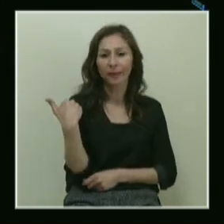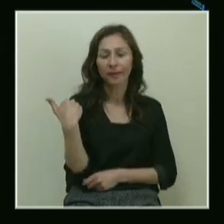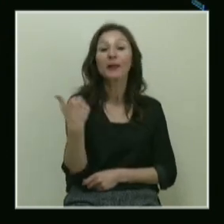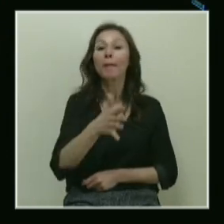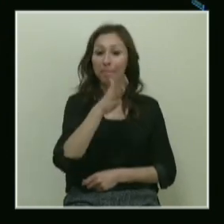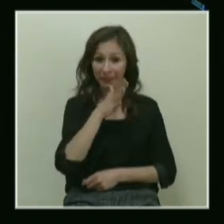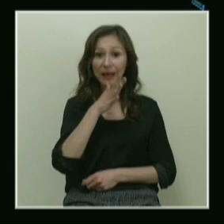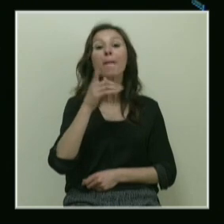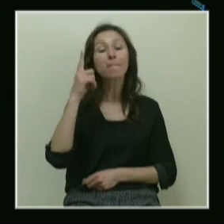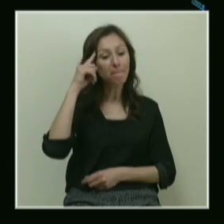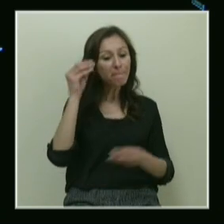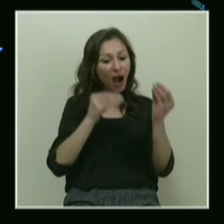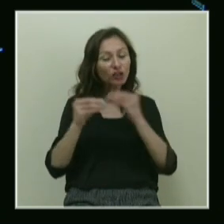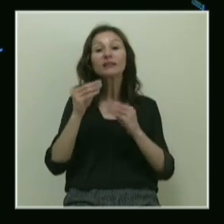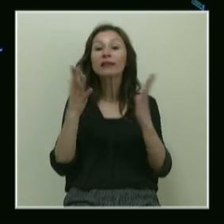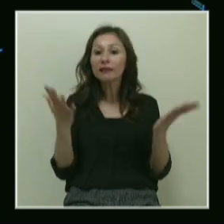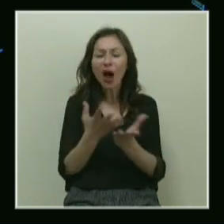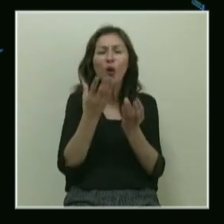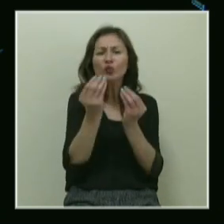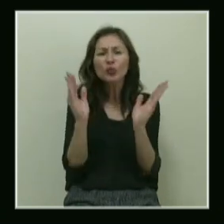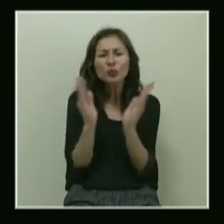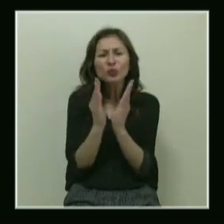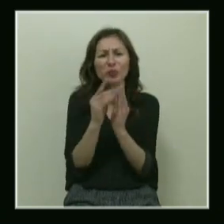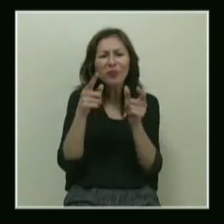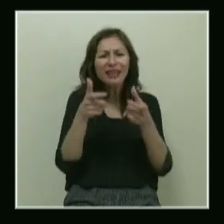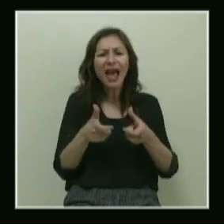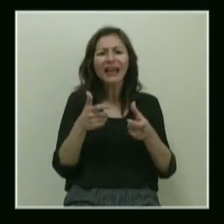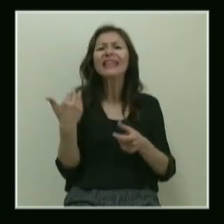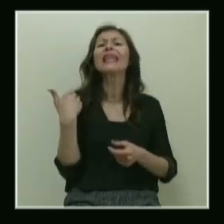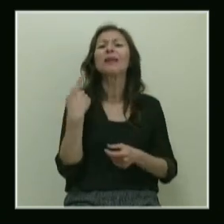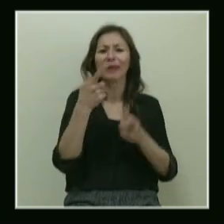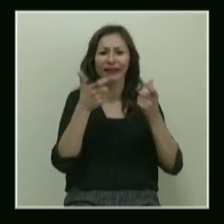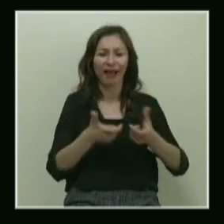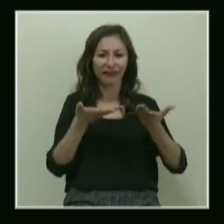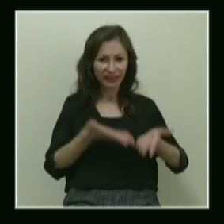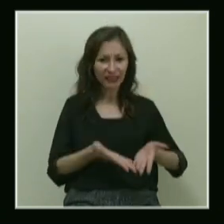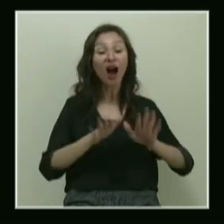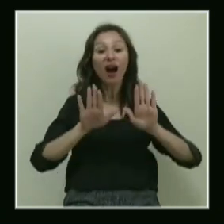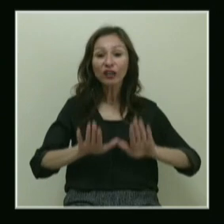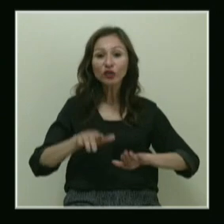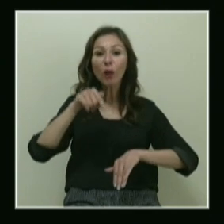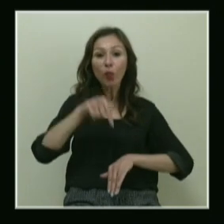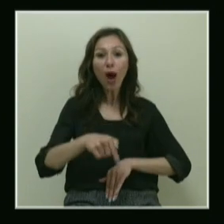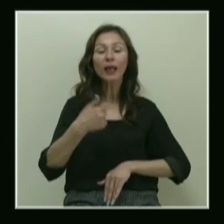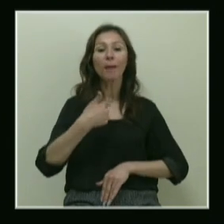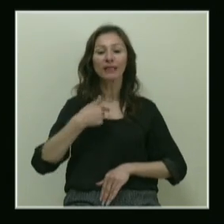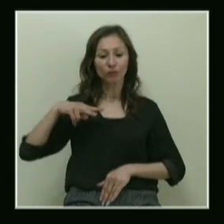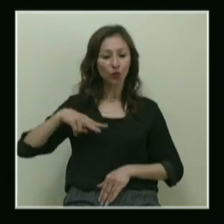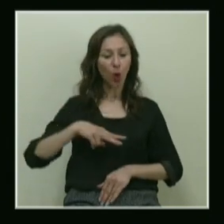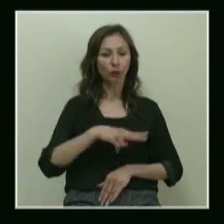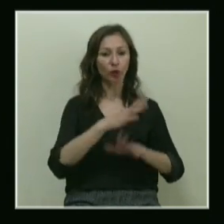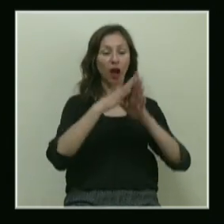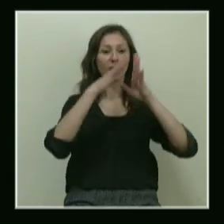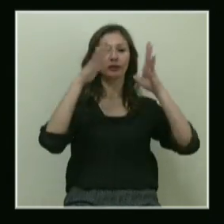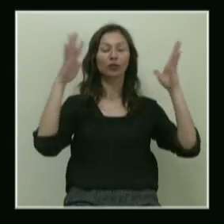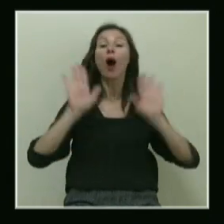Bilim macerasında daha o kadar küçük bir yerdeyiz, o kadar yeni bir yerdeyiz ki. Ancak bu kadar bizim yolumuzu aydınlatıyor.